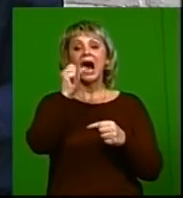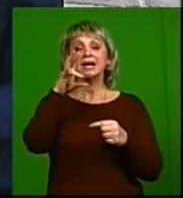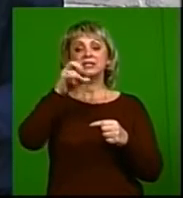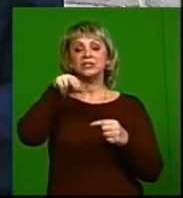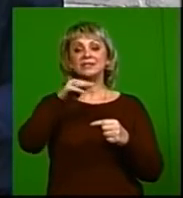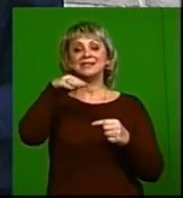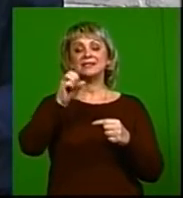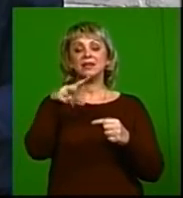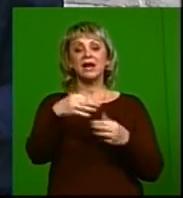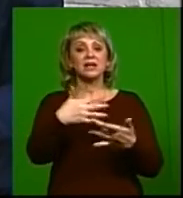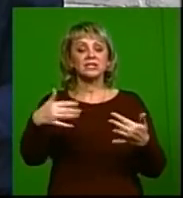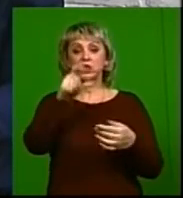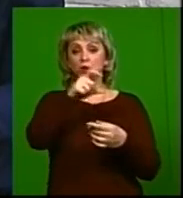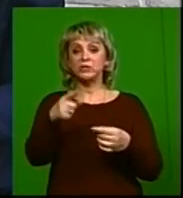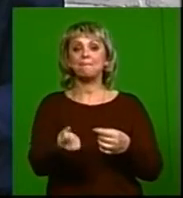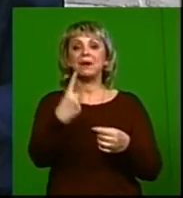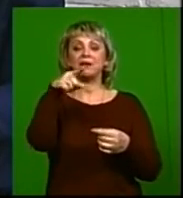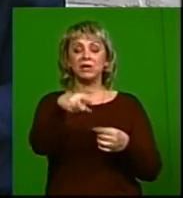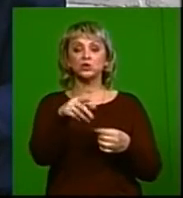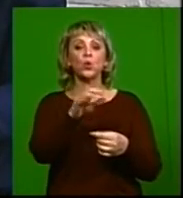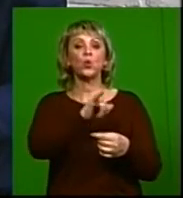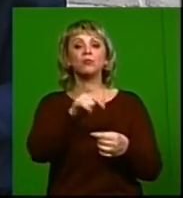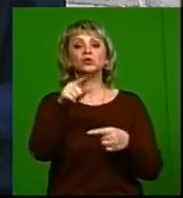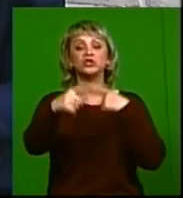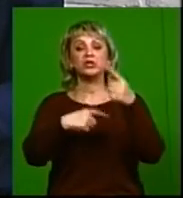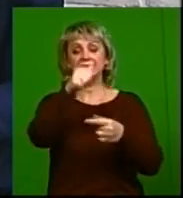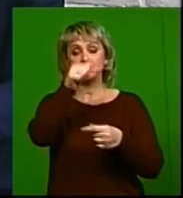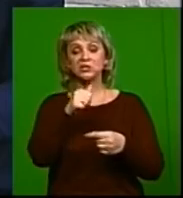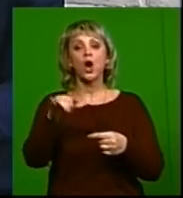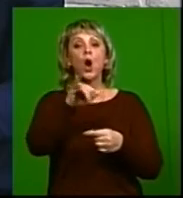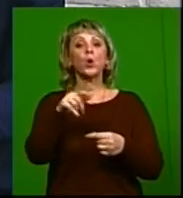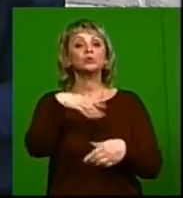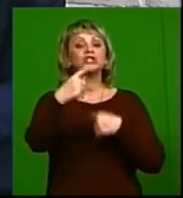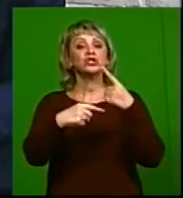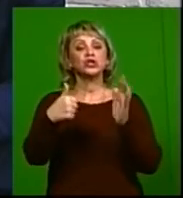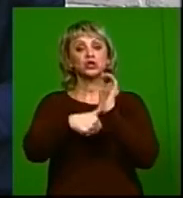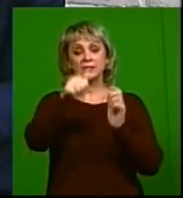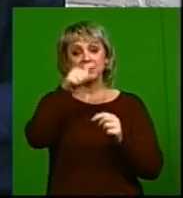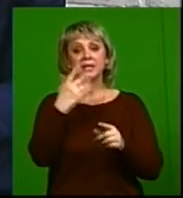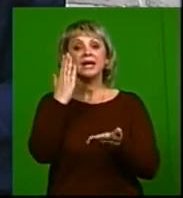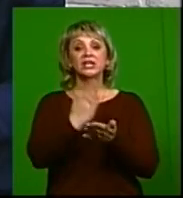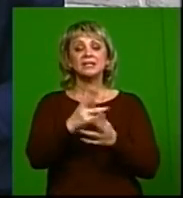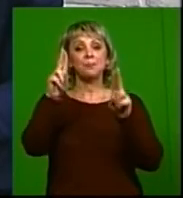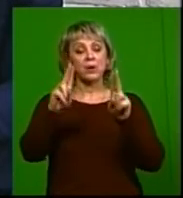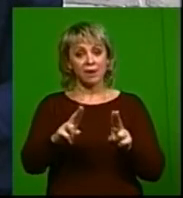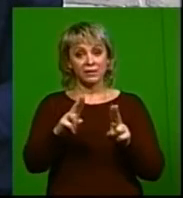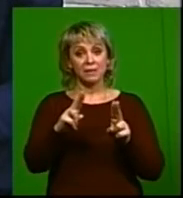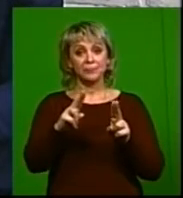И вот эти белки у разных людей появляются у кого-то через месяц, а у кого-то могут и через 6 появиться. Поэтому существует такое правило